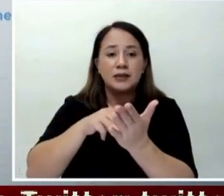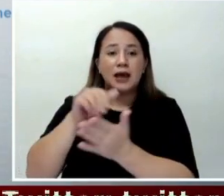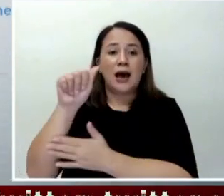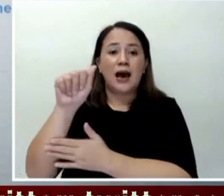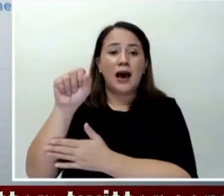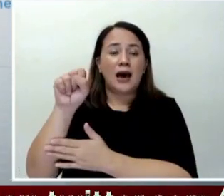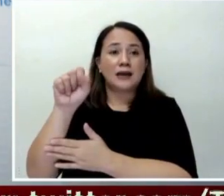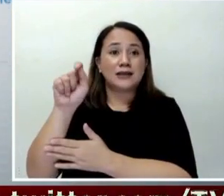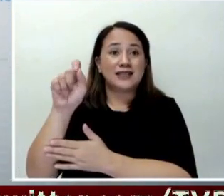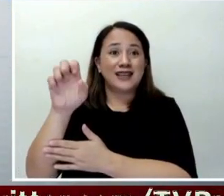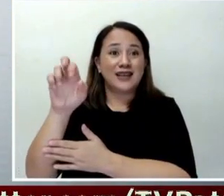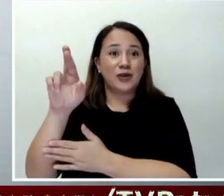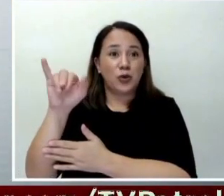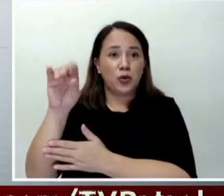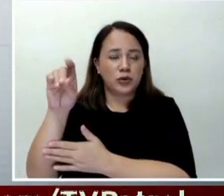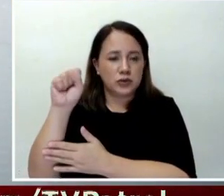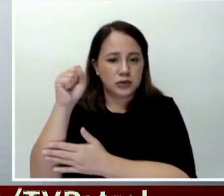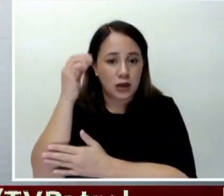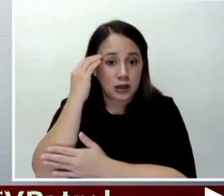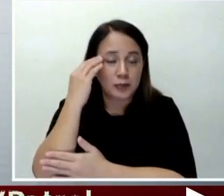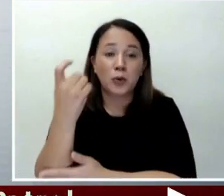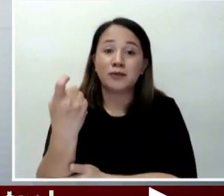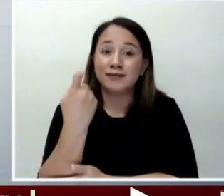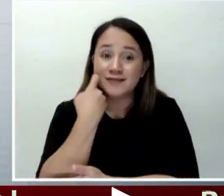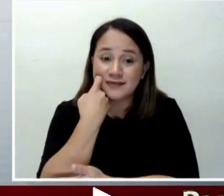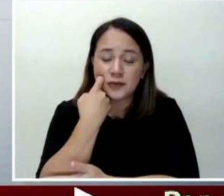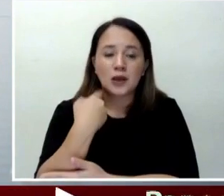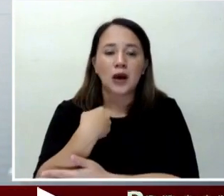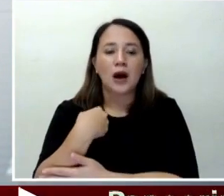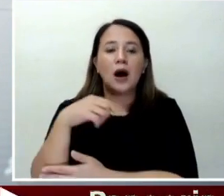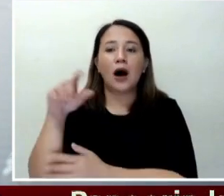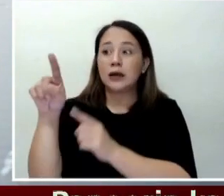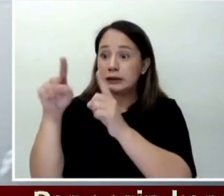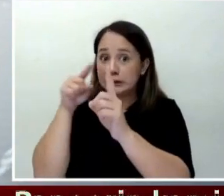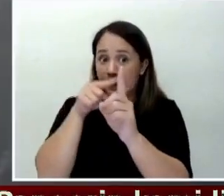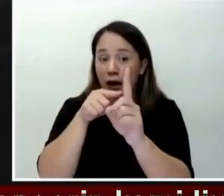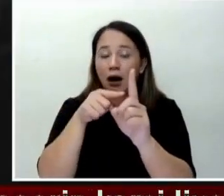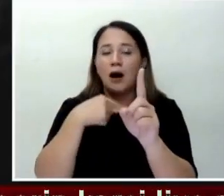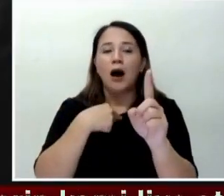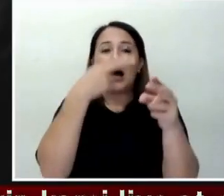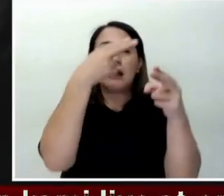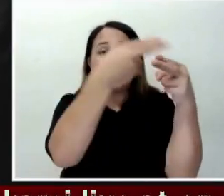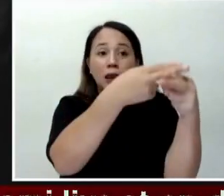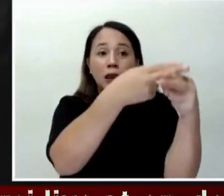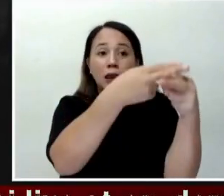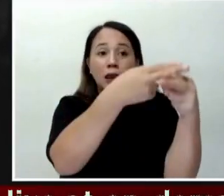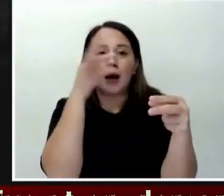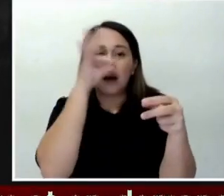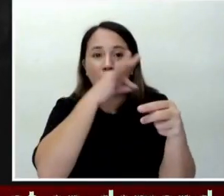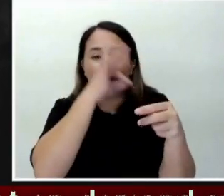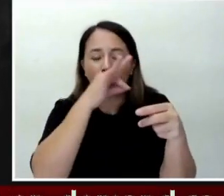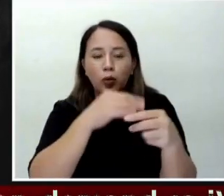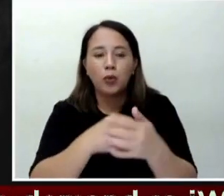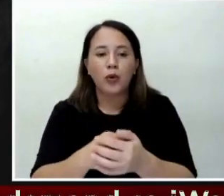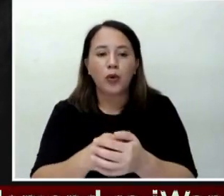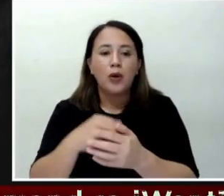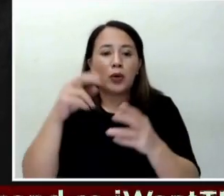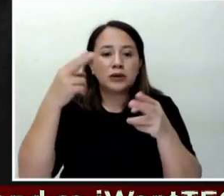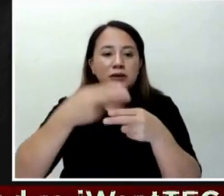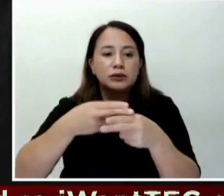At alam nyo ba na kamakailan isang asteroid ang ipinangalan sa isang Pinoy? Ito ay ang asteroid